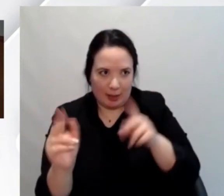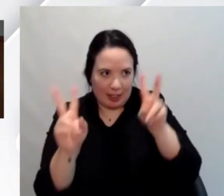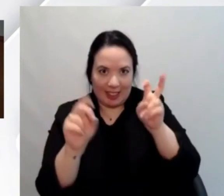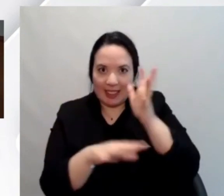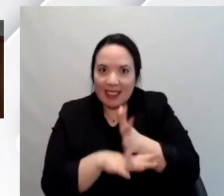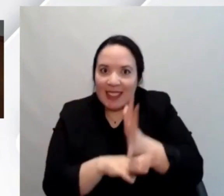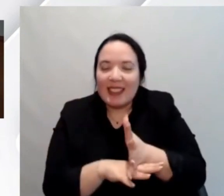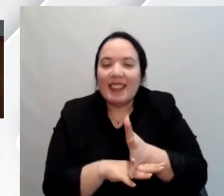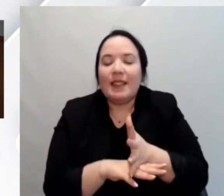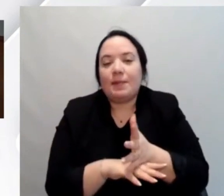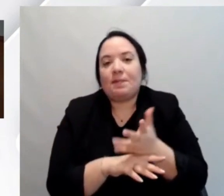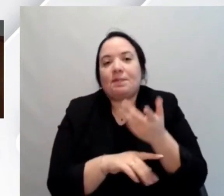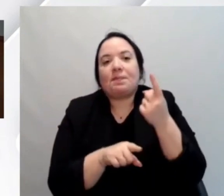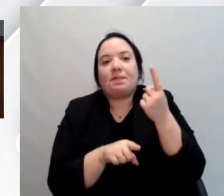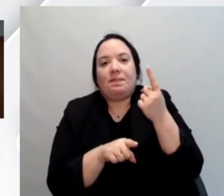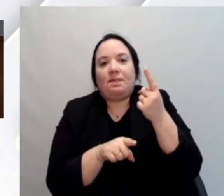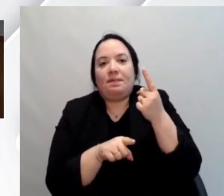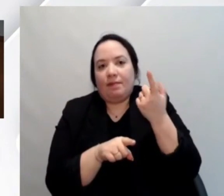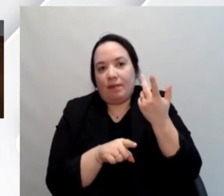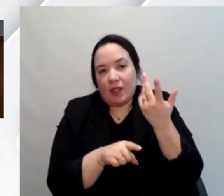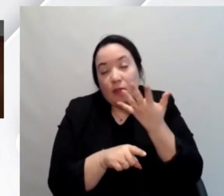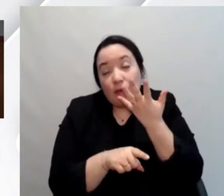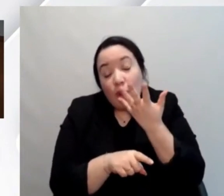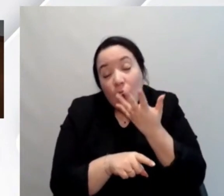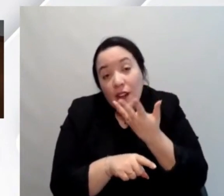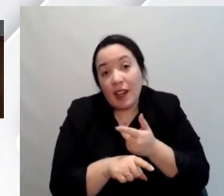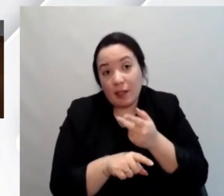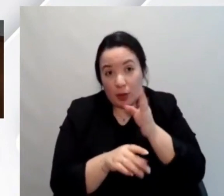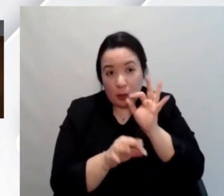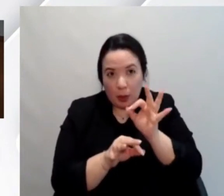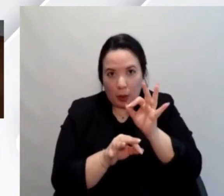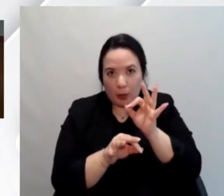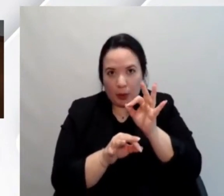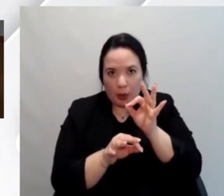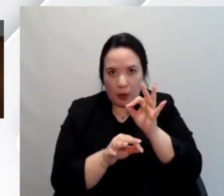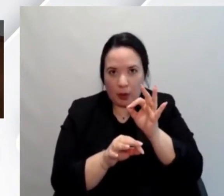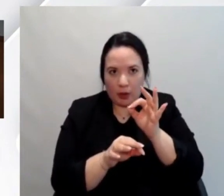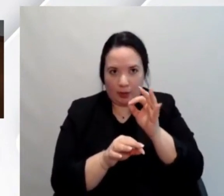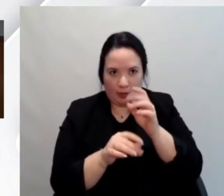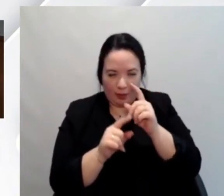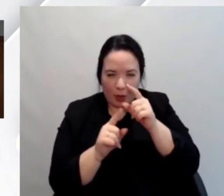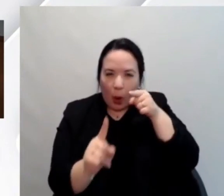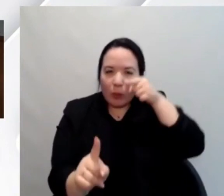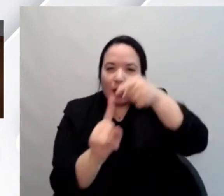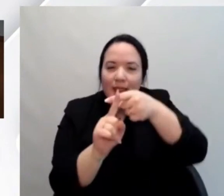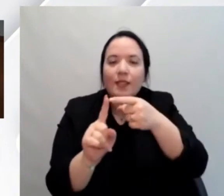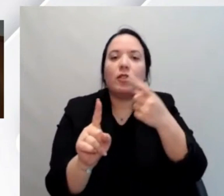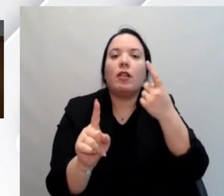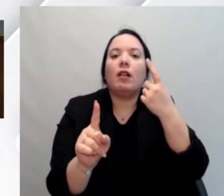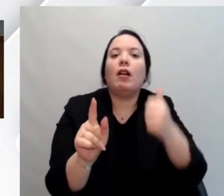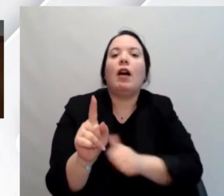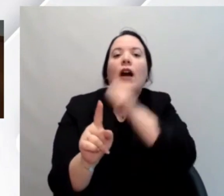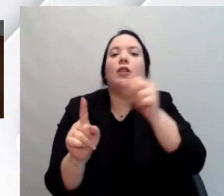la maggior parte vorremmo fossero focalizzati anche con lo sguardo ecco al 2025 con gli